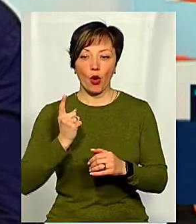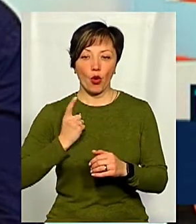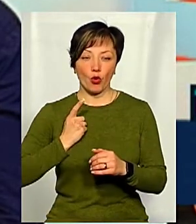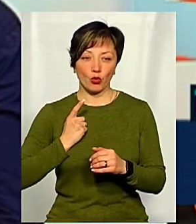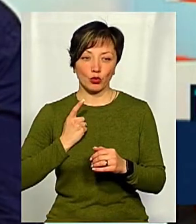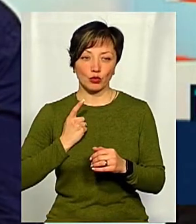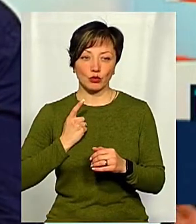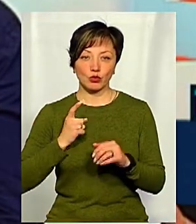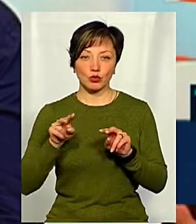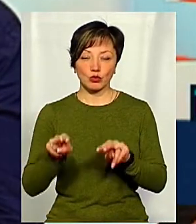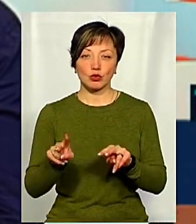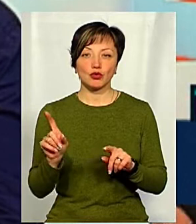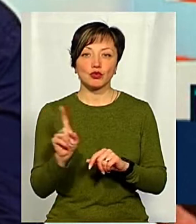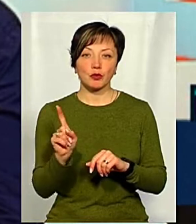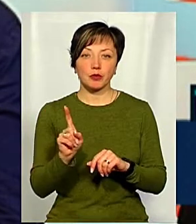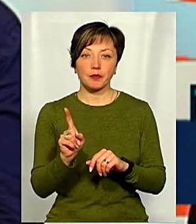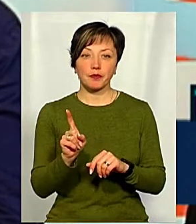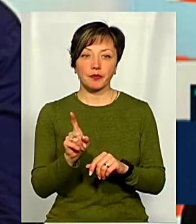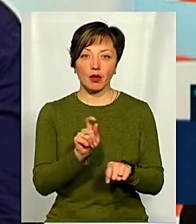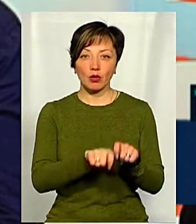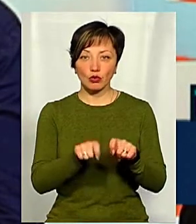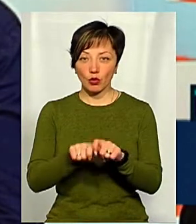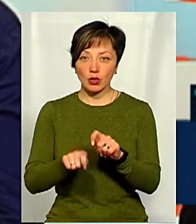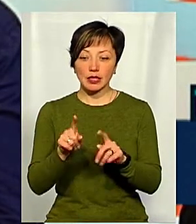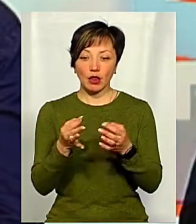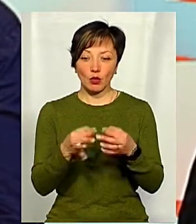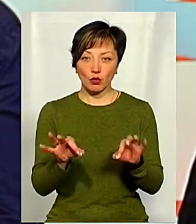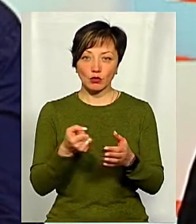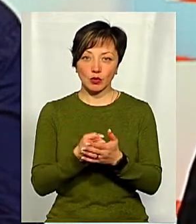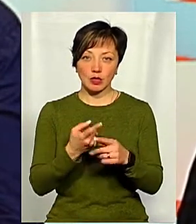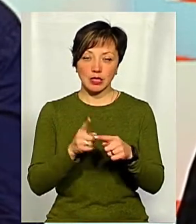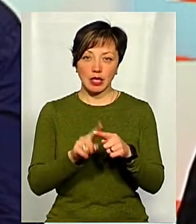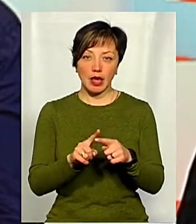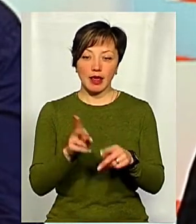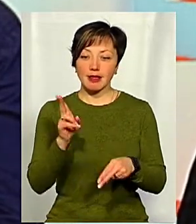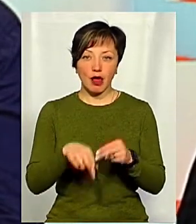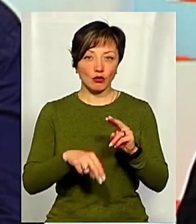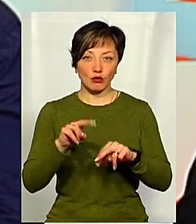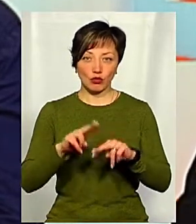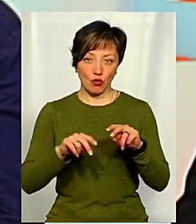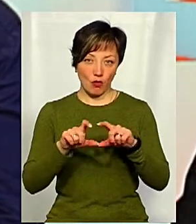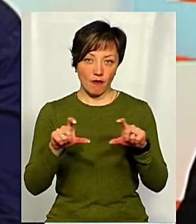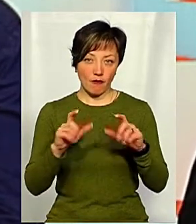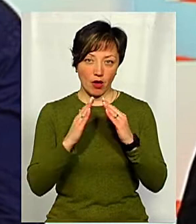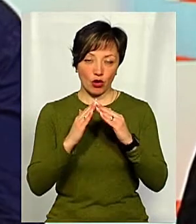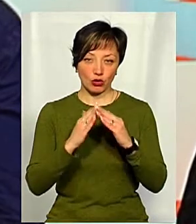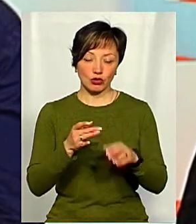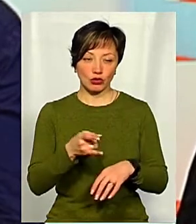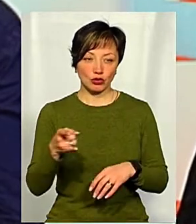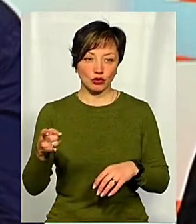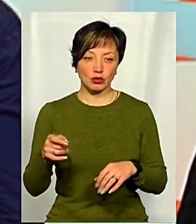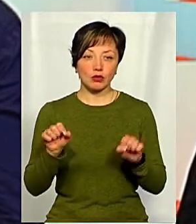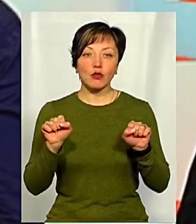охороною, для того, щоб здійснювати контроль за доступом до цієї недобудови. Можливо, якби